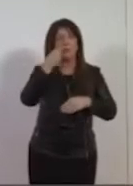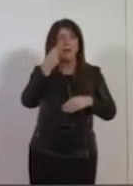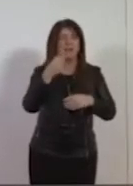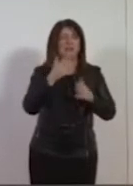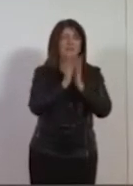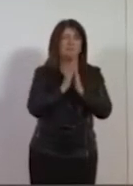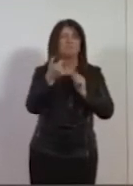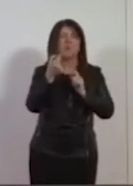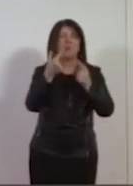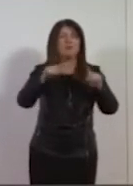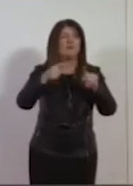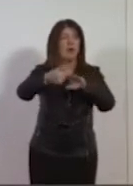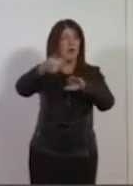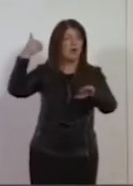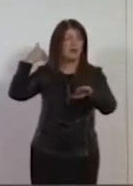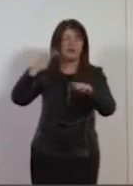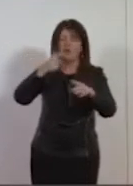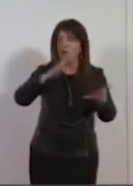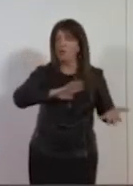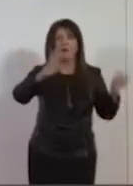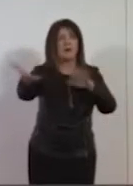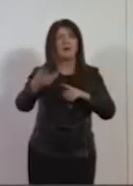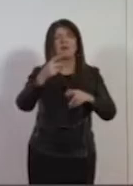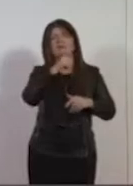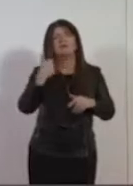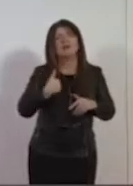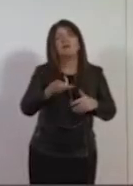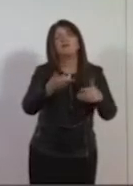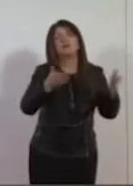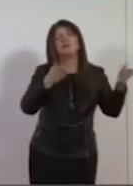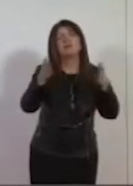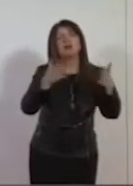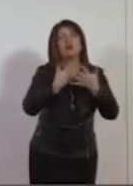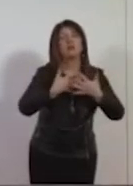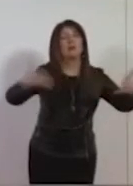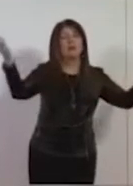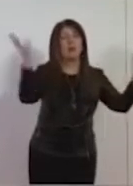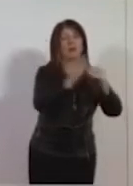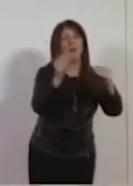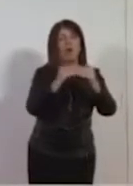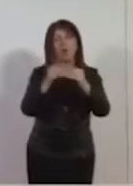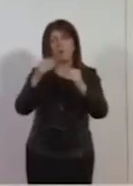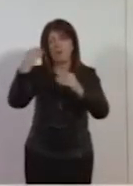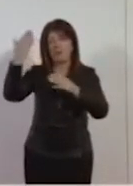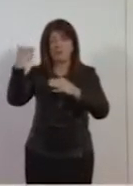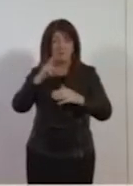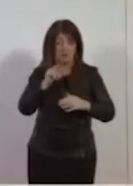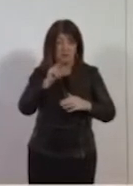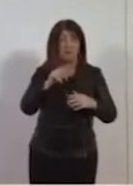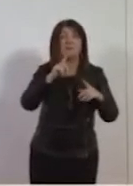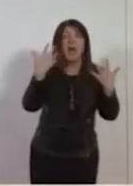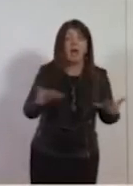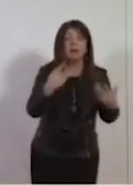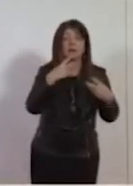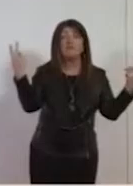dal passato. Si diceva che ci serve una stagione di grandi opere. Adesso, secondo me, all'Italia serve una